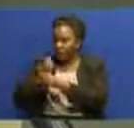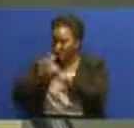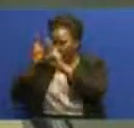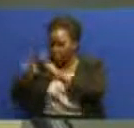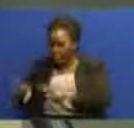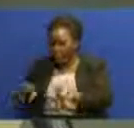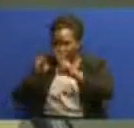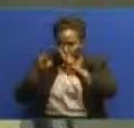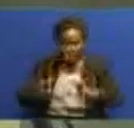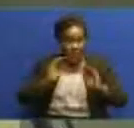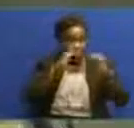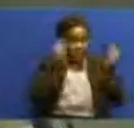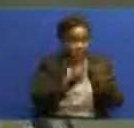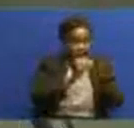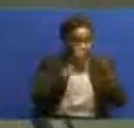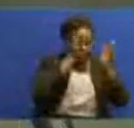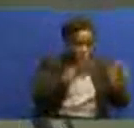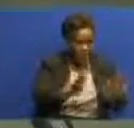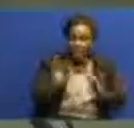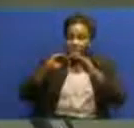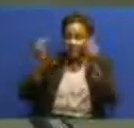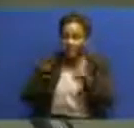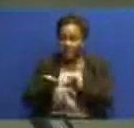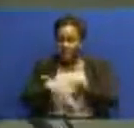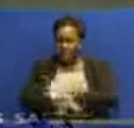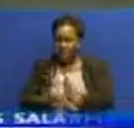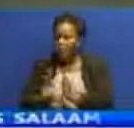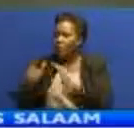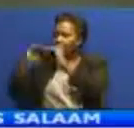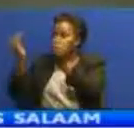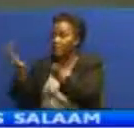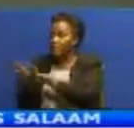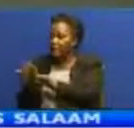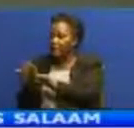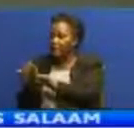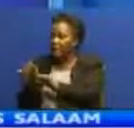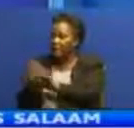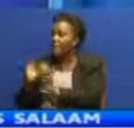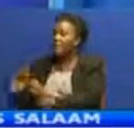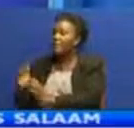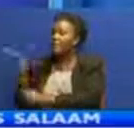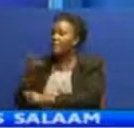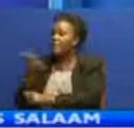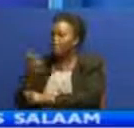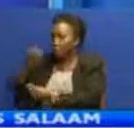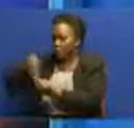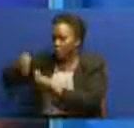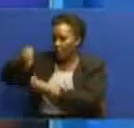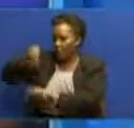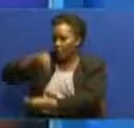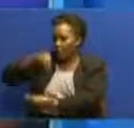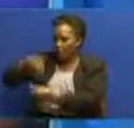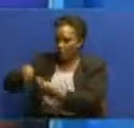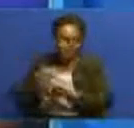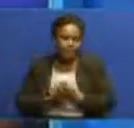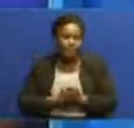vyama viku vyama vyama zao vyama vyakiba na mikopo na vingine vyo kesi ya uchochezi inayo